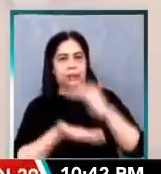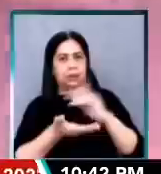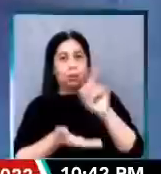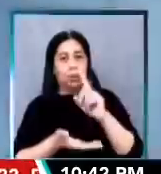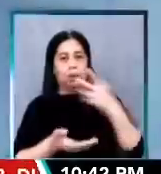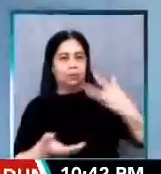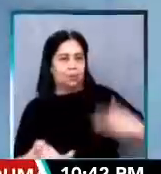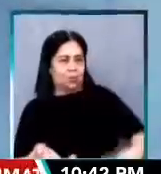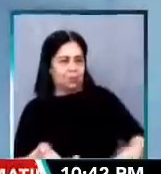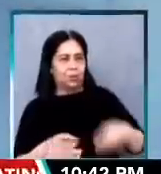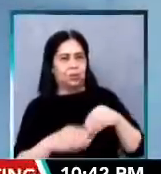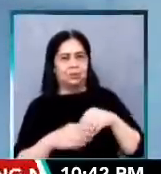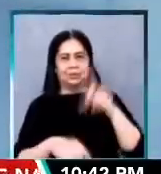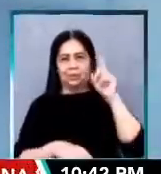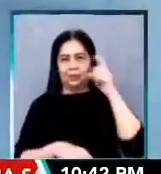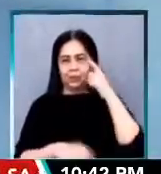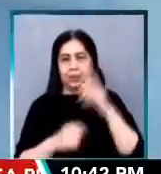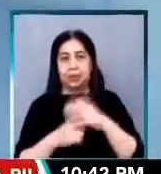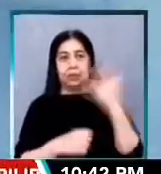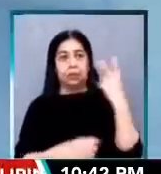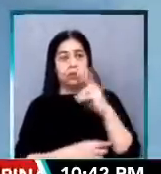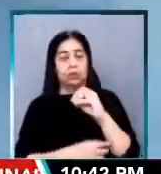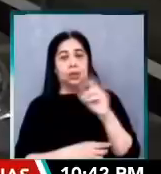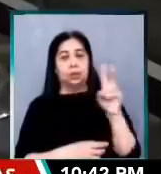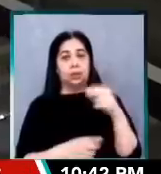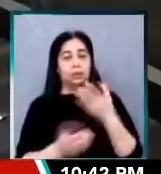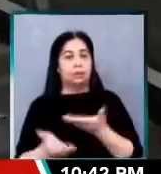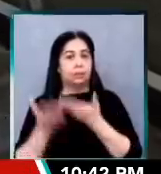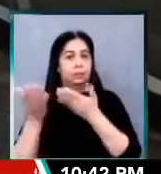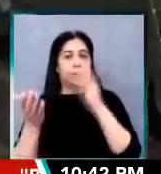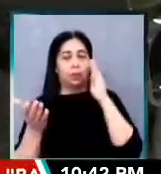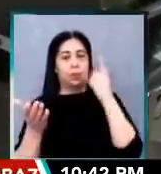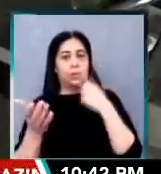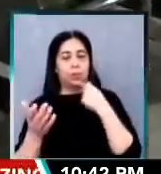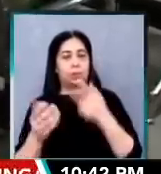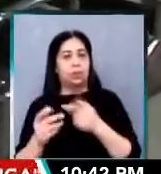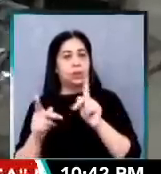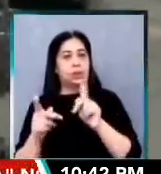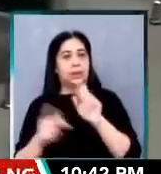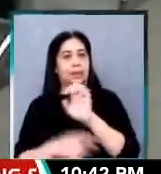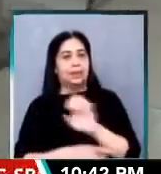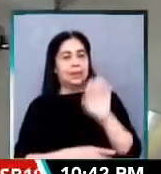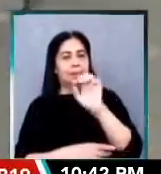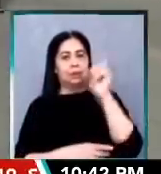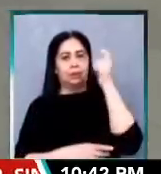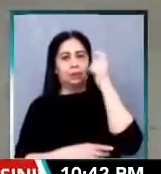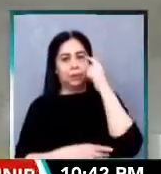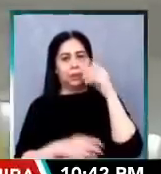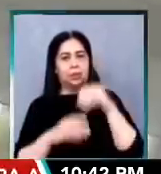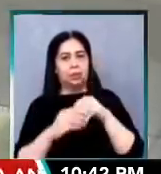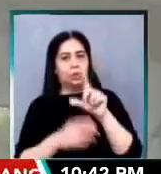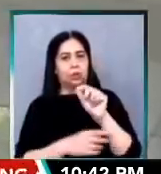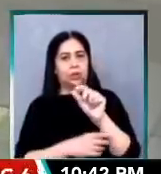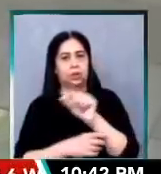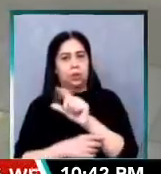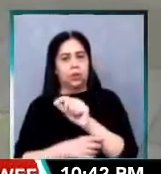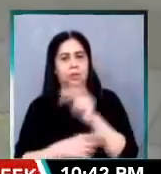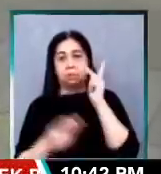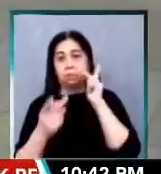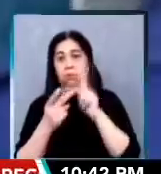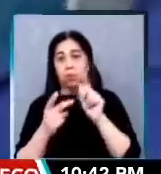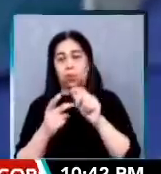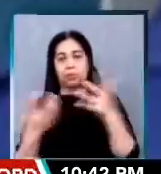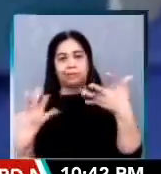gobyerno. Noong 2000, final ni Go ang panukalang batas na E-Governance Act of 2020 na layang magkaroon ng integrated at